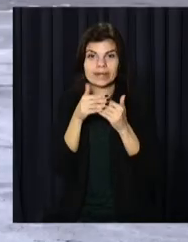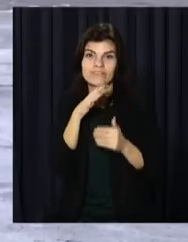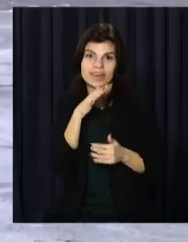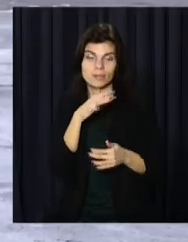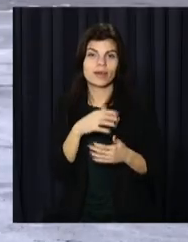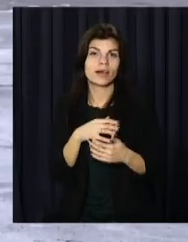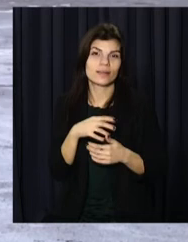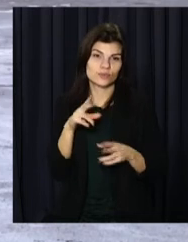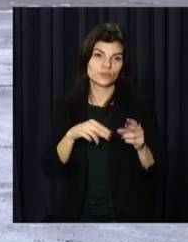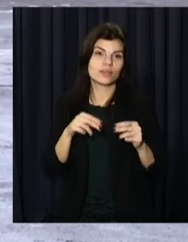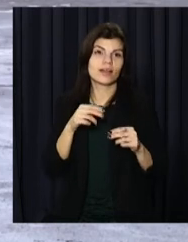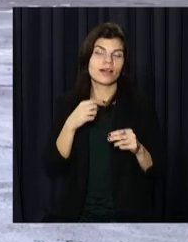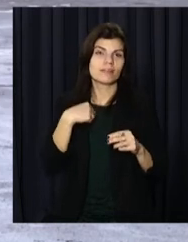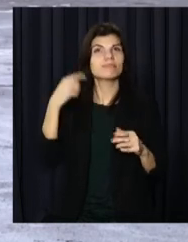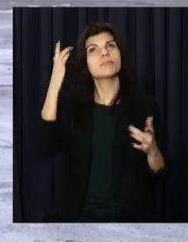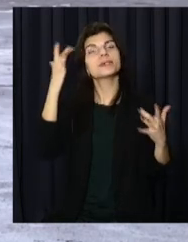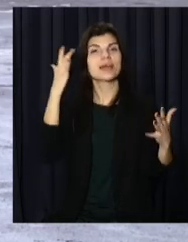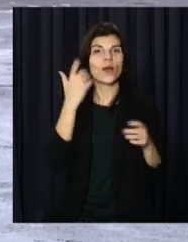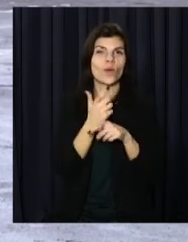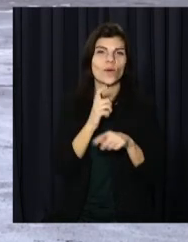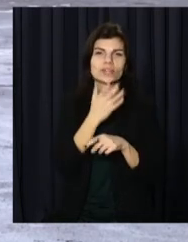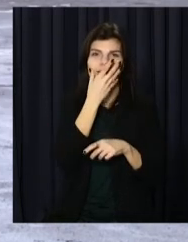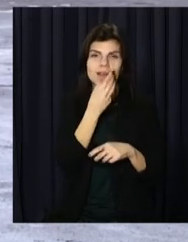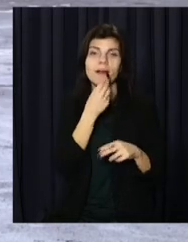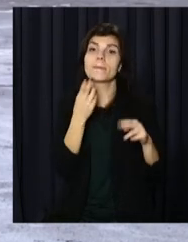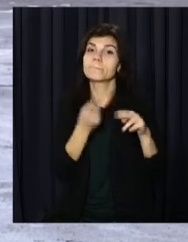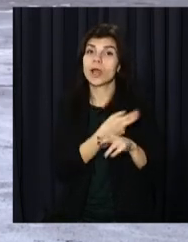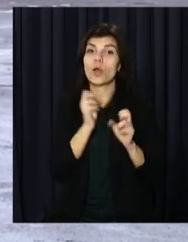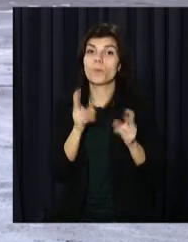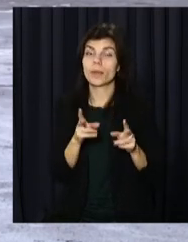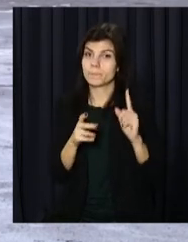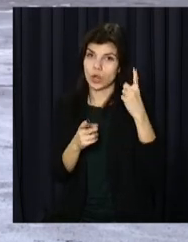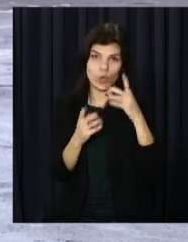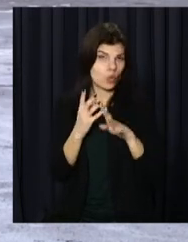Ярким ми його уявляємо, безпечним в першу чергу,